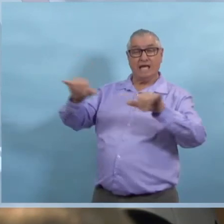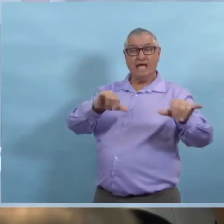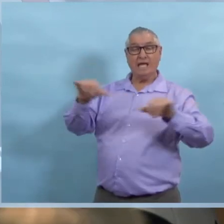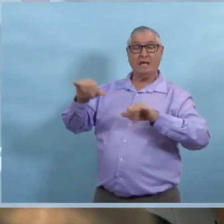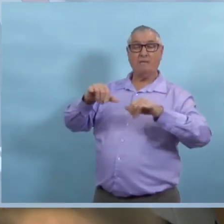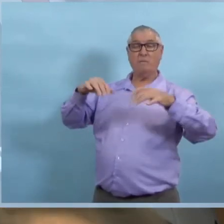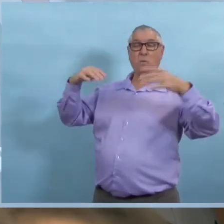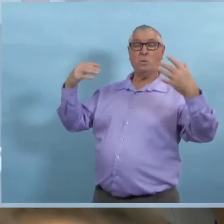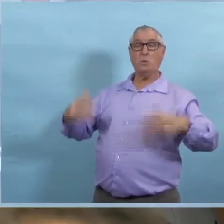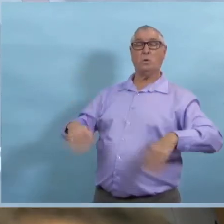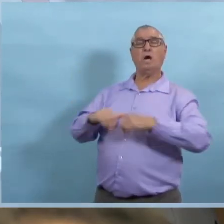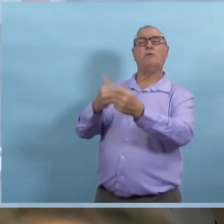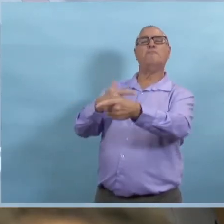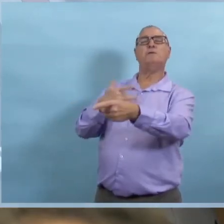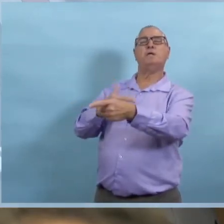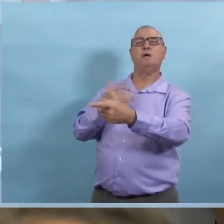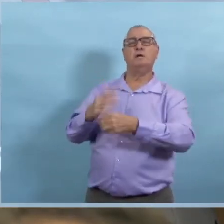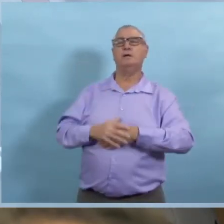Alors, la question spécifique.